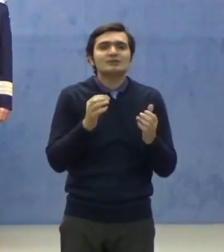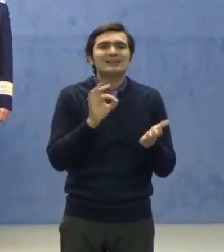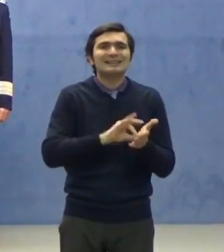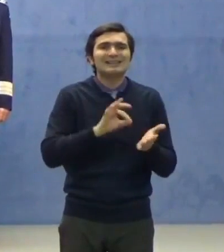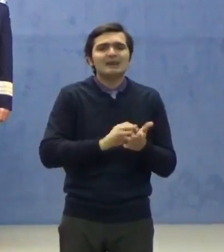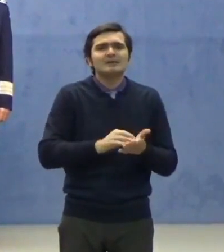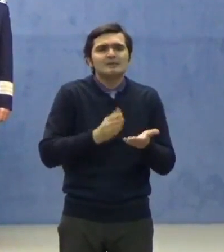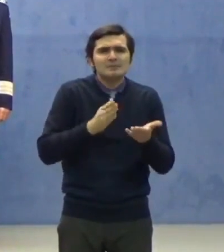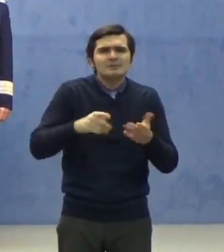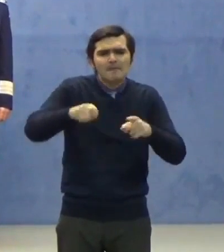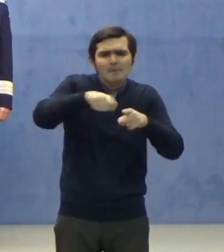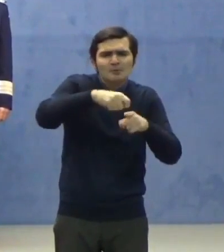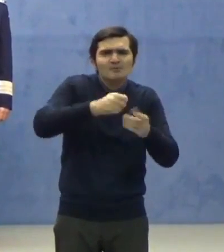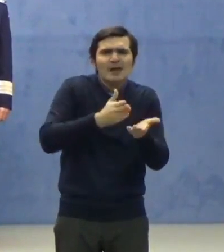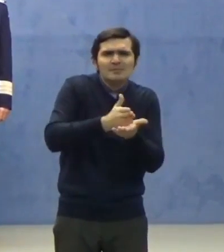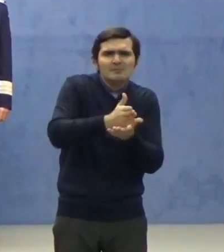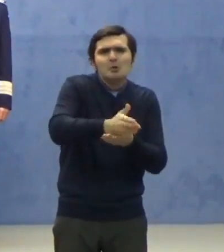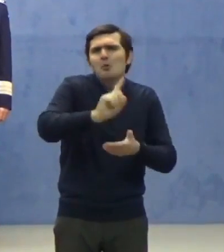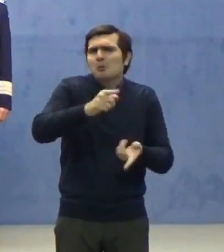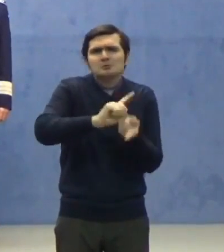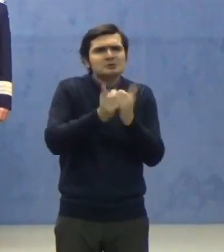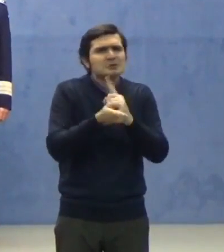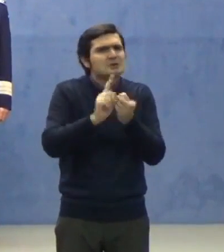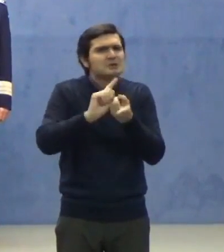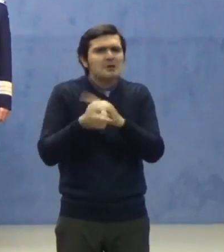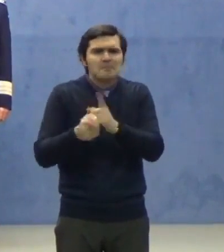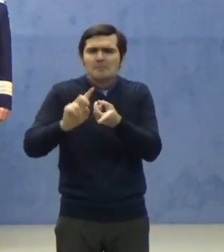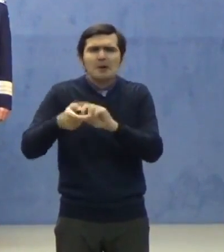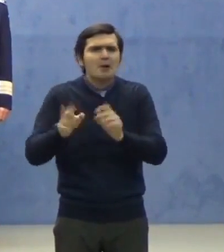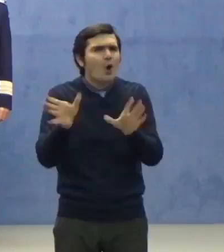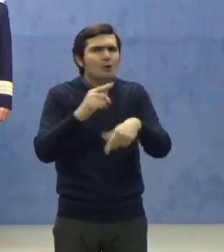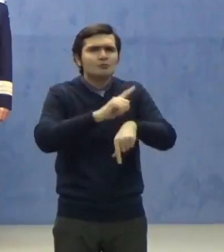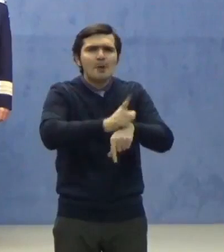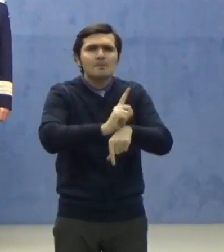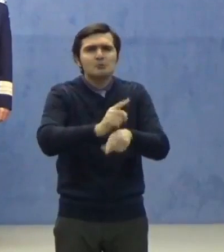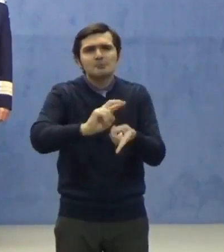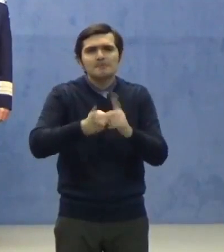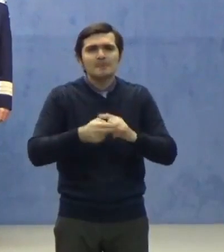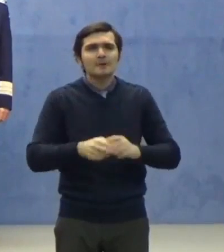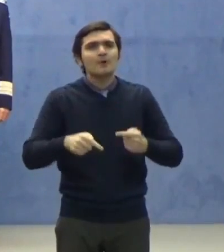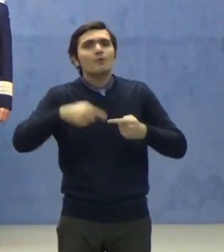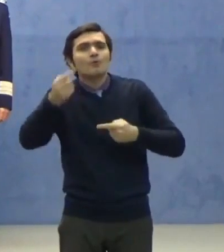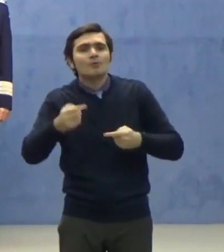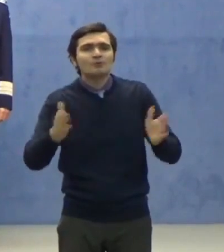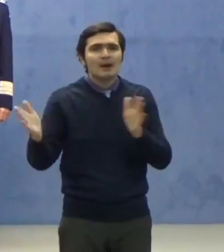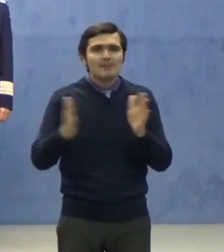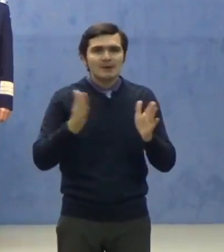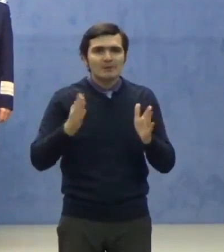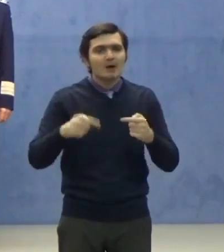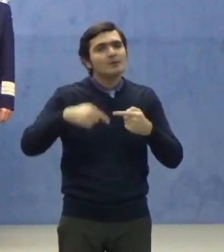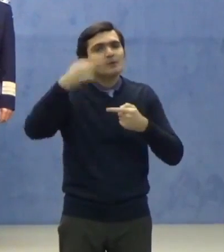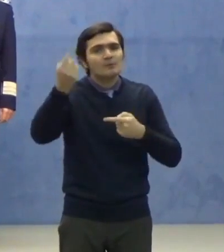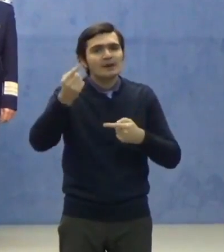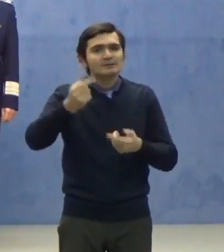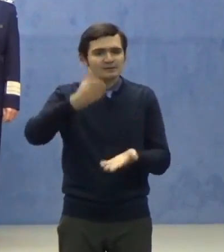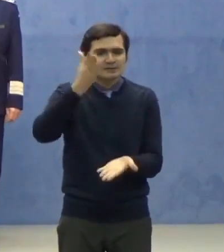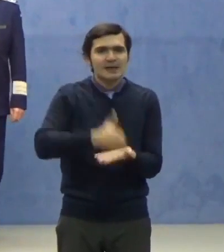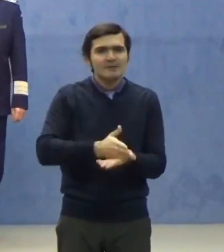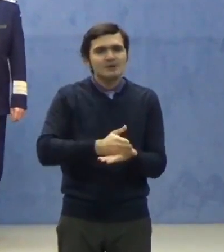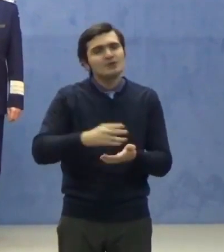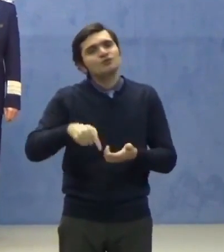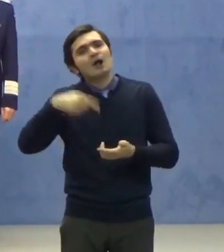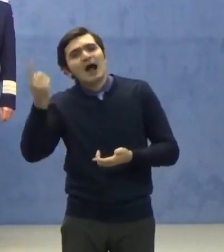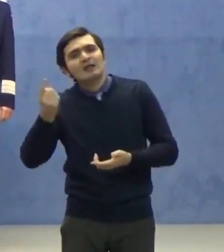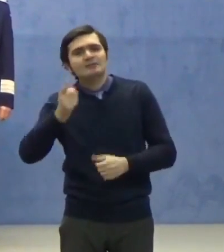dinamică și pot să se schimbe din minut în minut. În următoarea perioadă urmează să se emite și alte